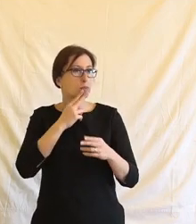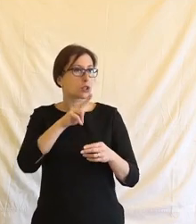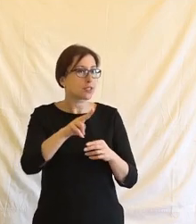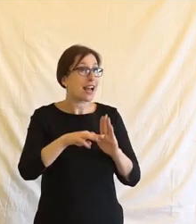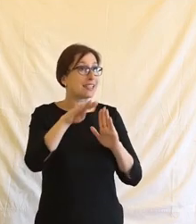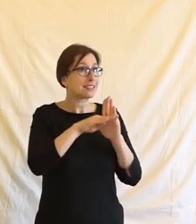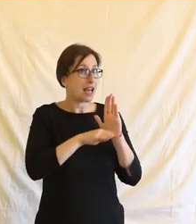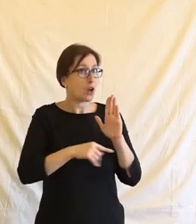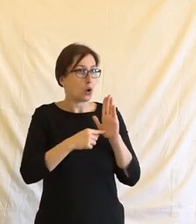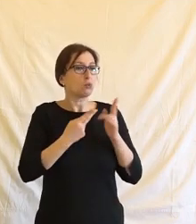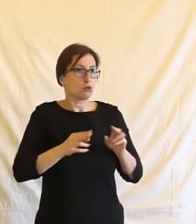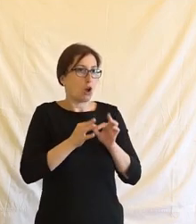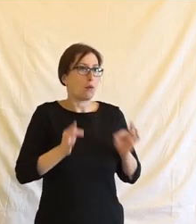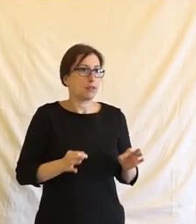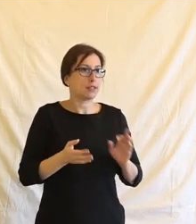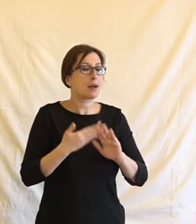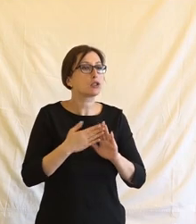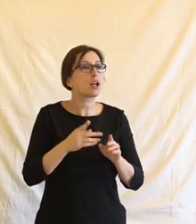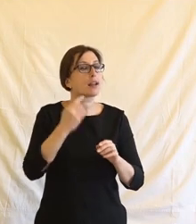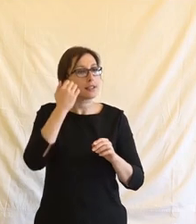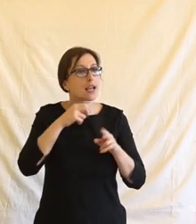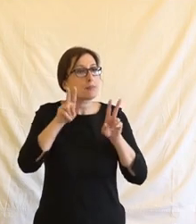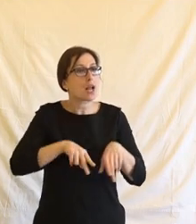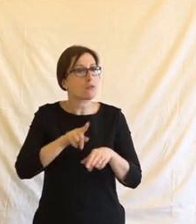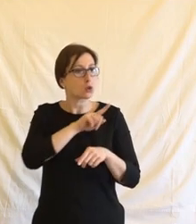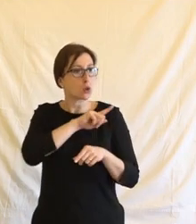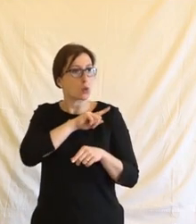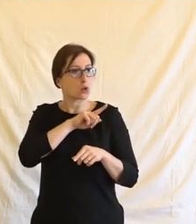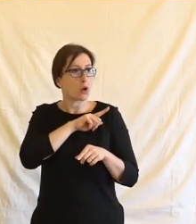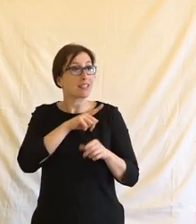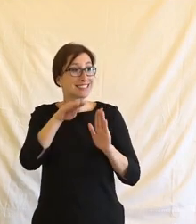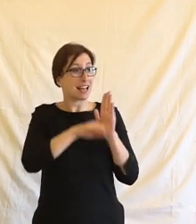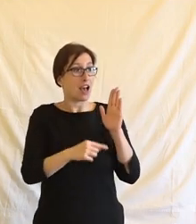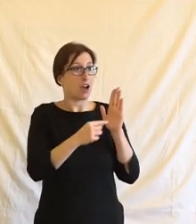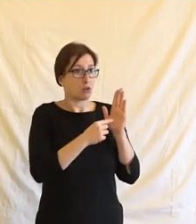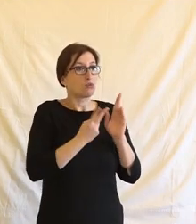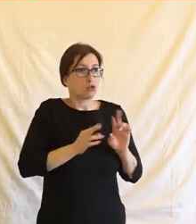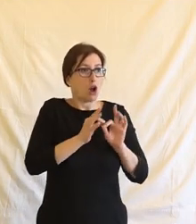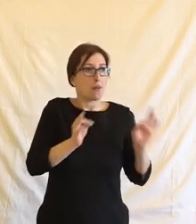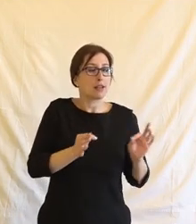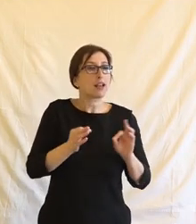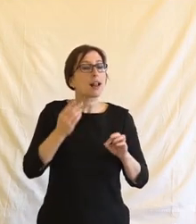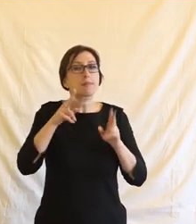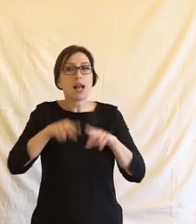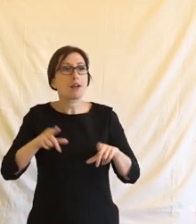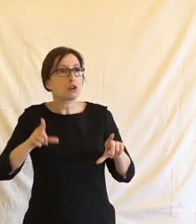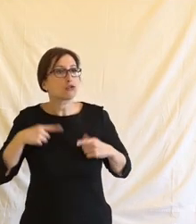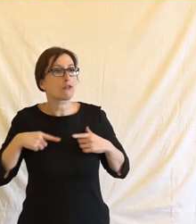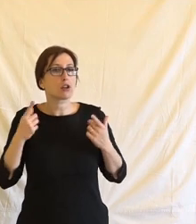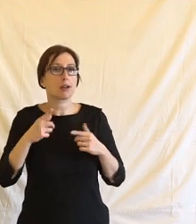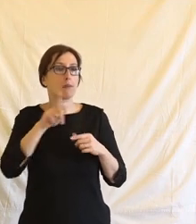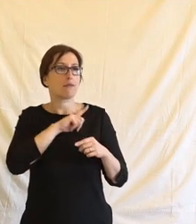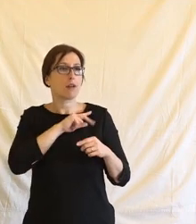zákonem. Třeba lidské právo na soukromí připouští omezení zákonem, ale například právo na život nebo právo na lidskou